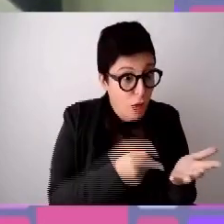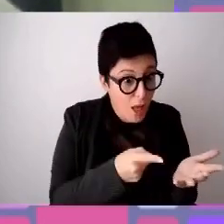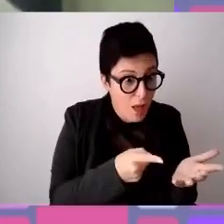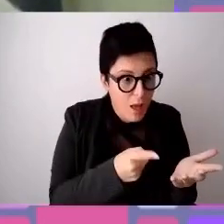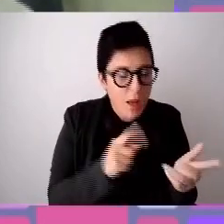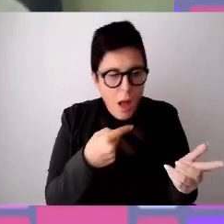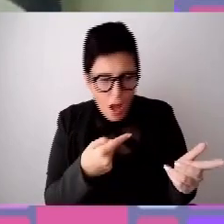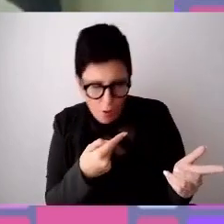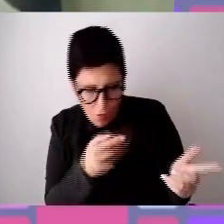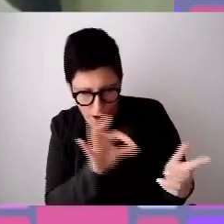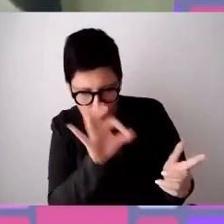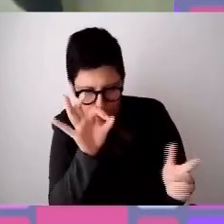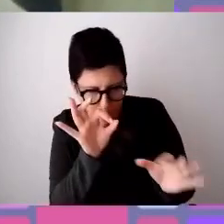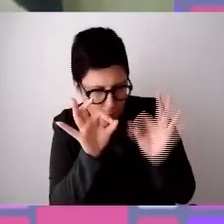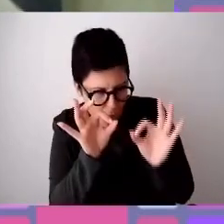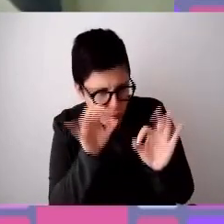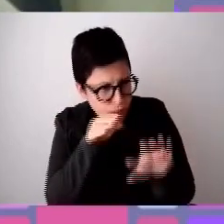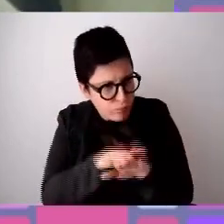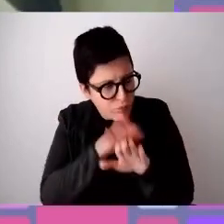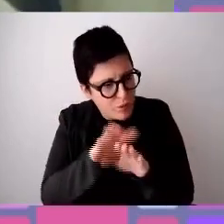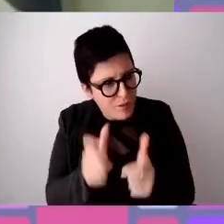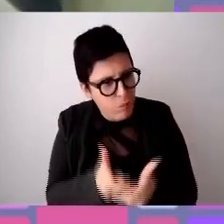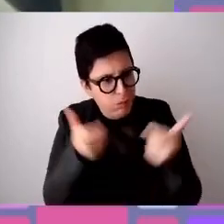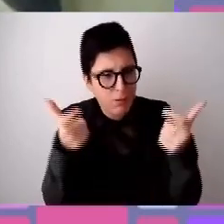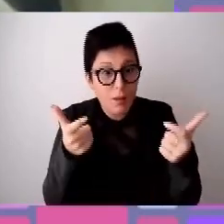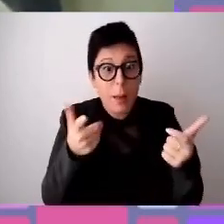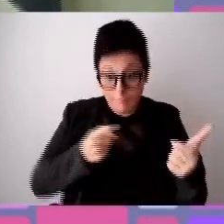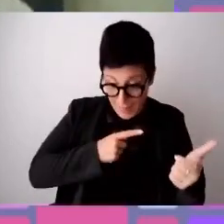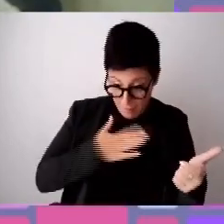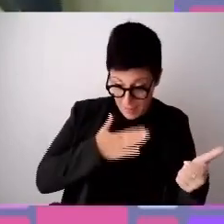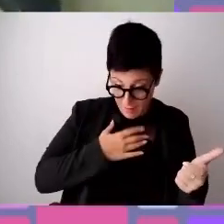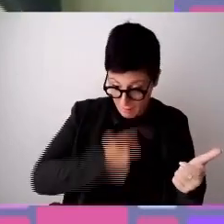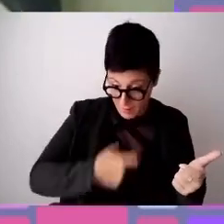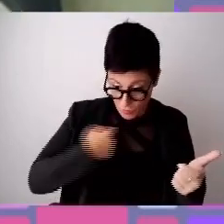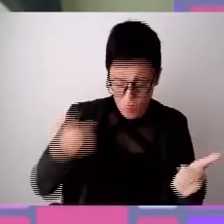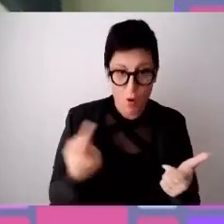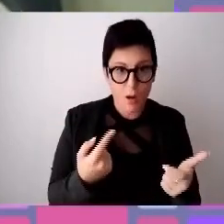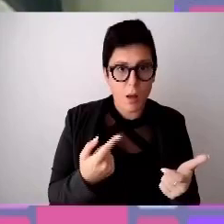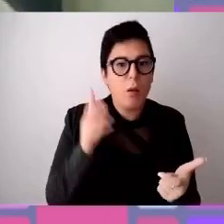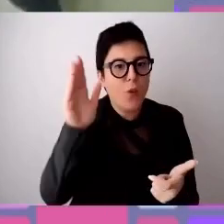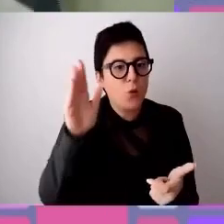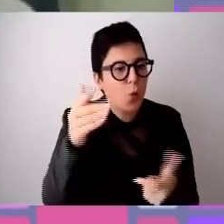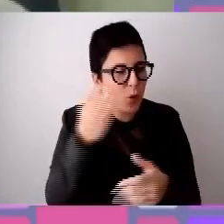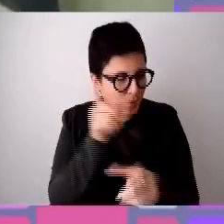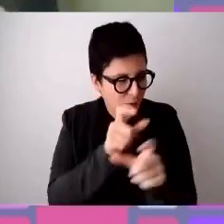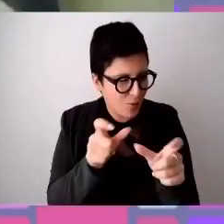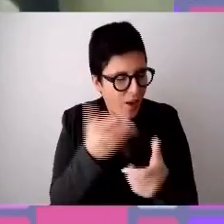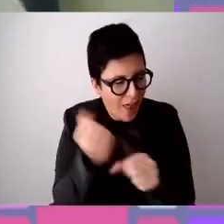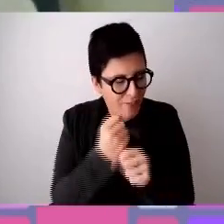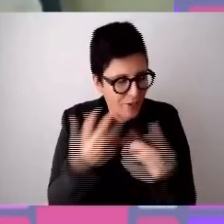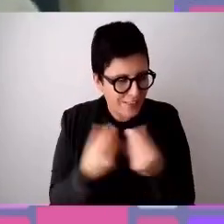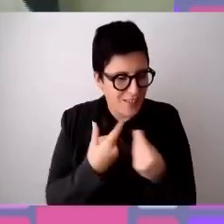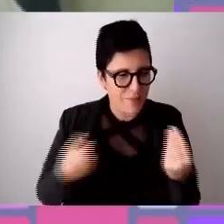essere di utilità per me, per l'azienda, per le persone che avrebbero lavorato insieme a me. Allora, qui